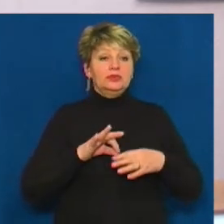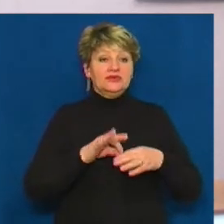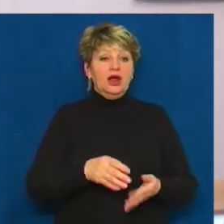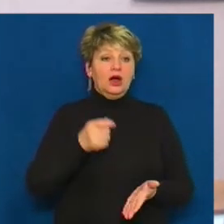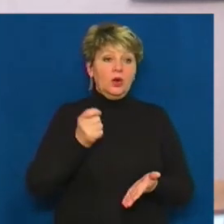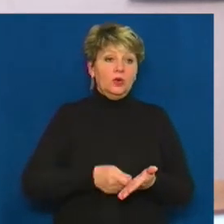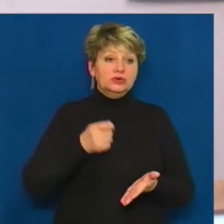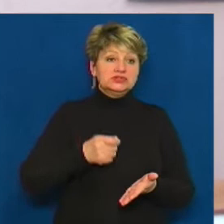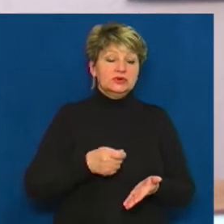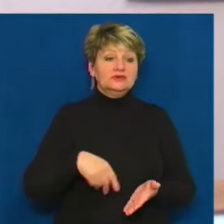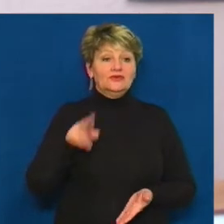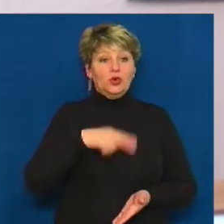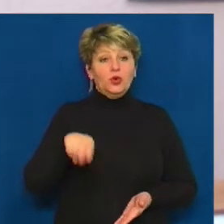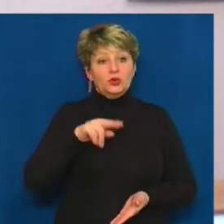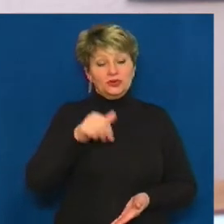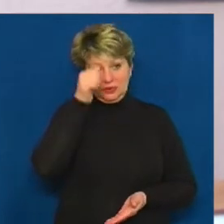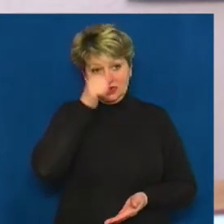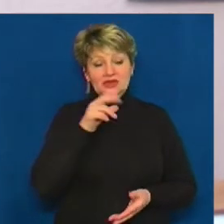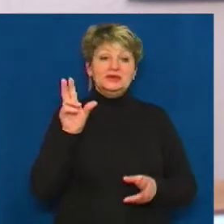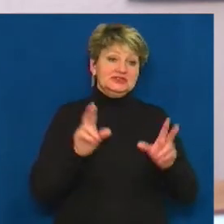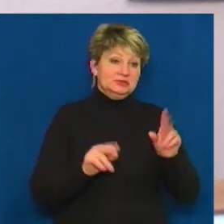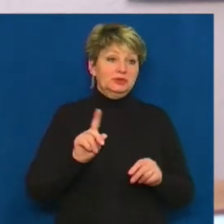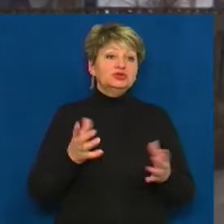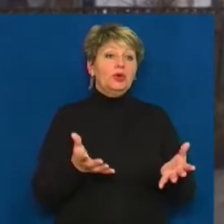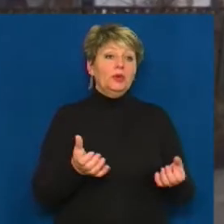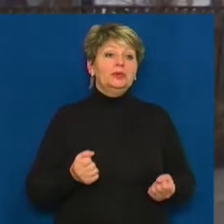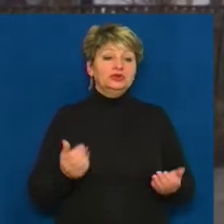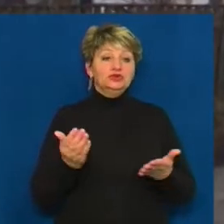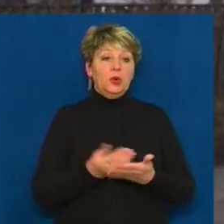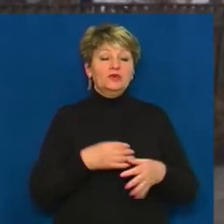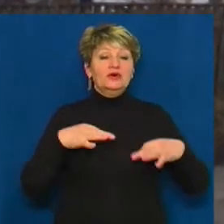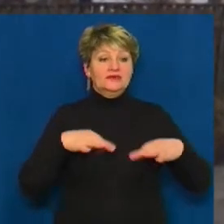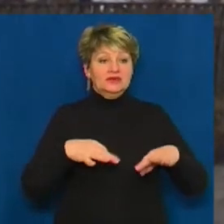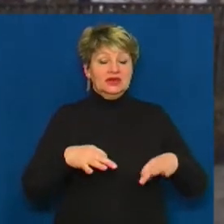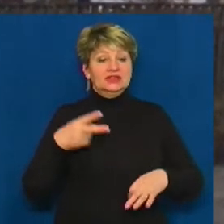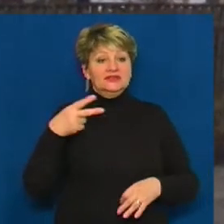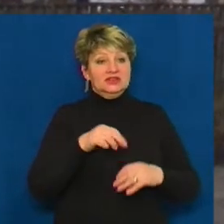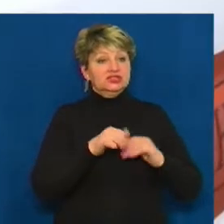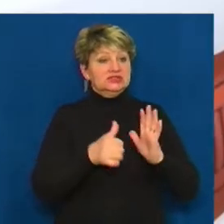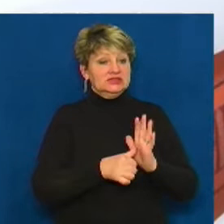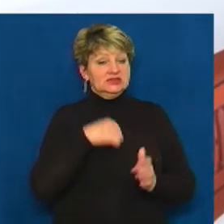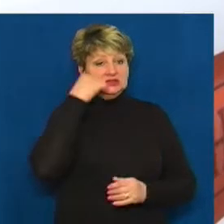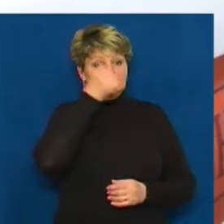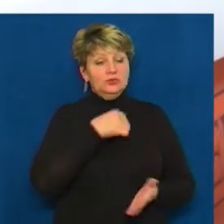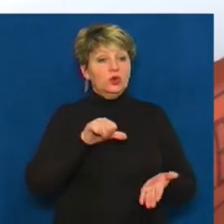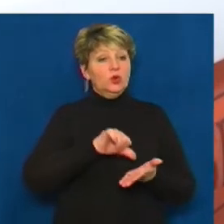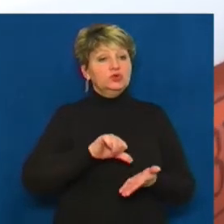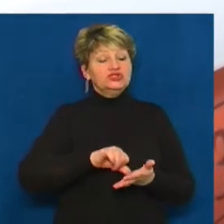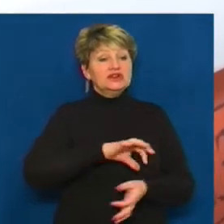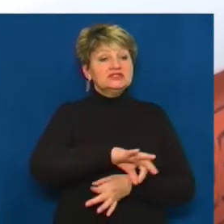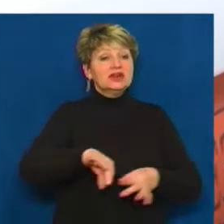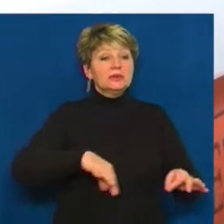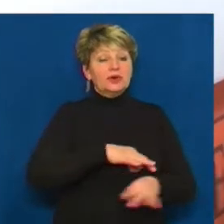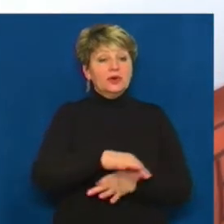в грудні ми сподіваємося, що вже отримаємо автомобіль. Нагадаємо, у 2016 році учасниками проєкту «Соціальне